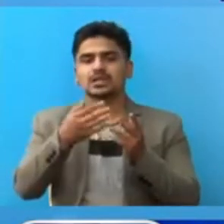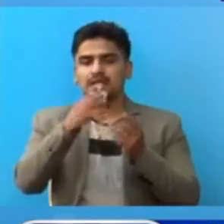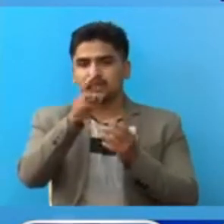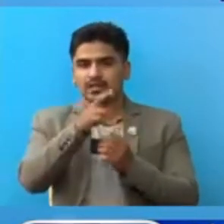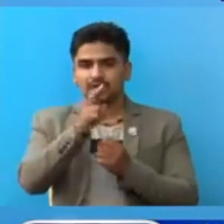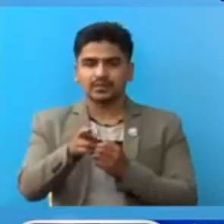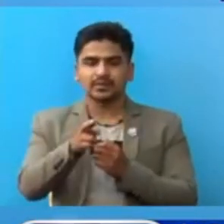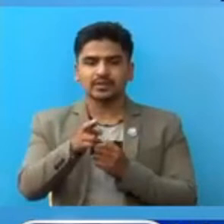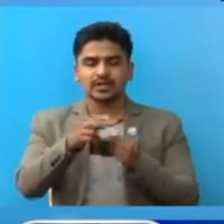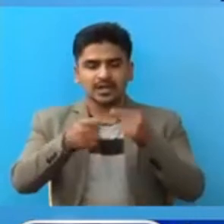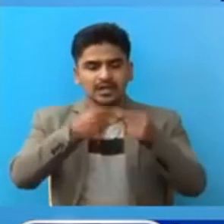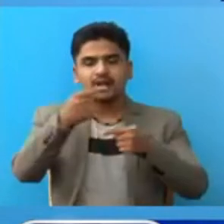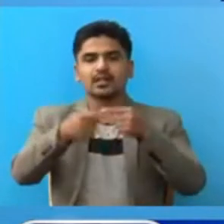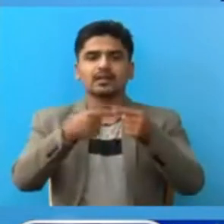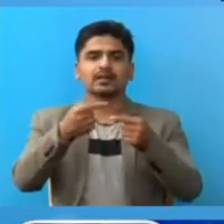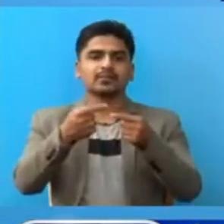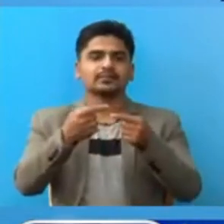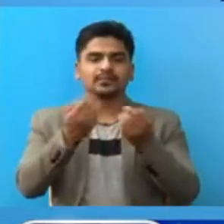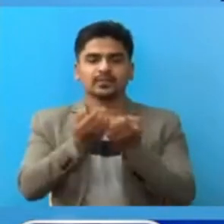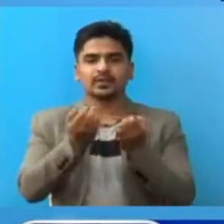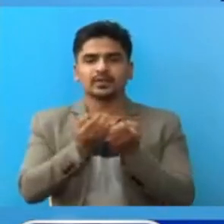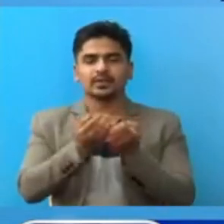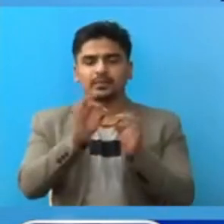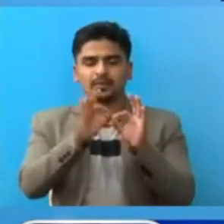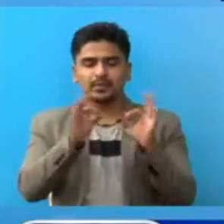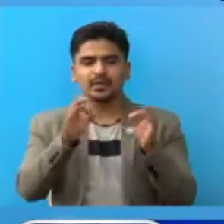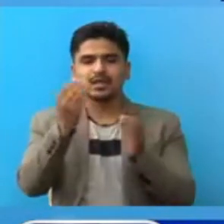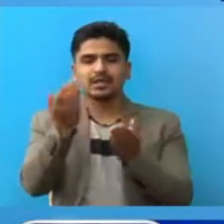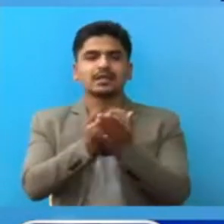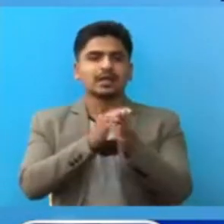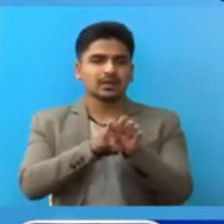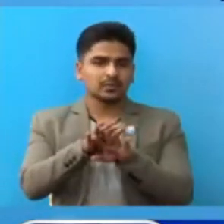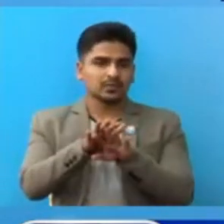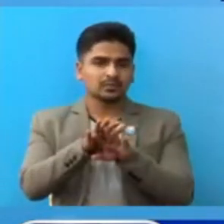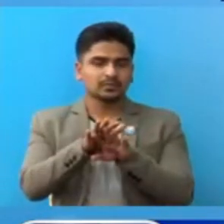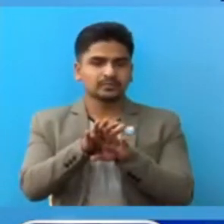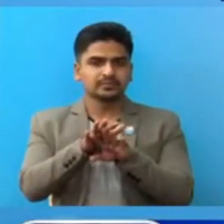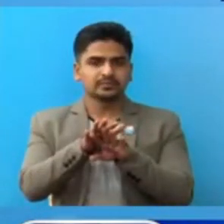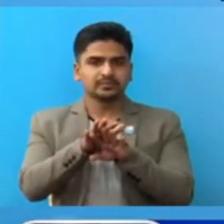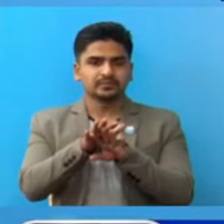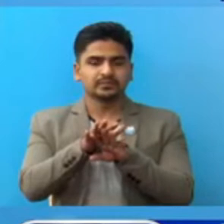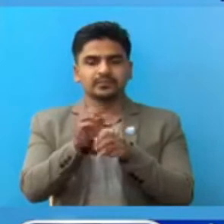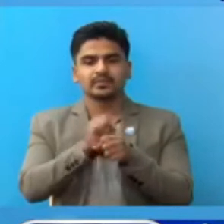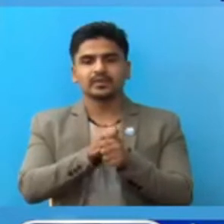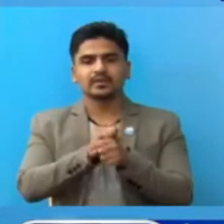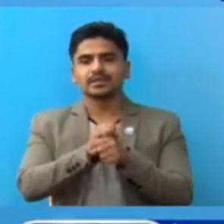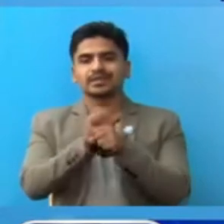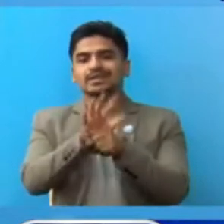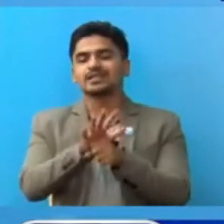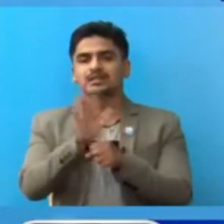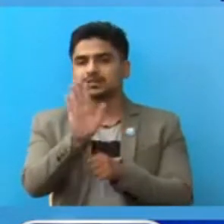र निरंतरता गर्न बिभिन्न निकाय हरू क्रिया सिल्छन